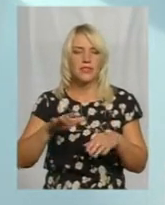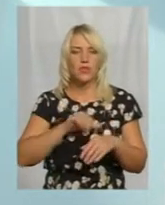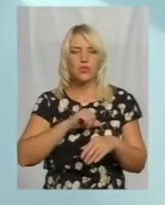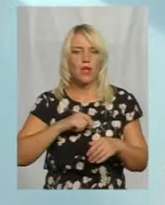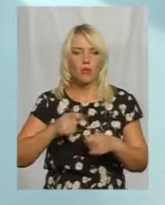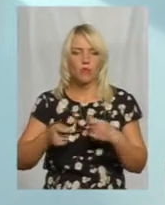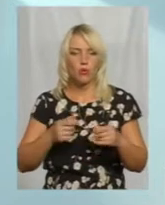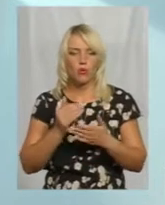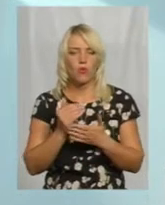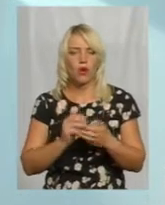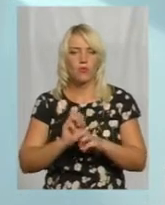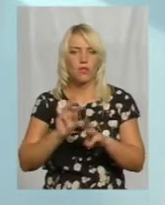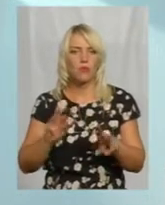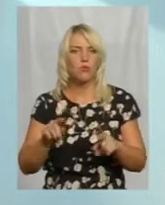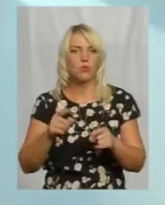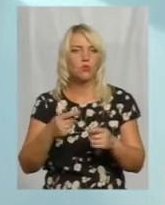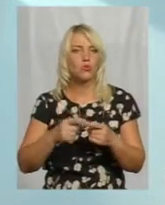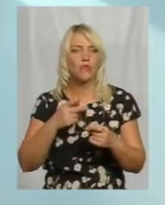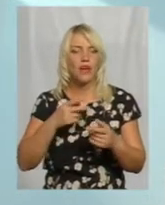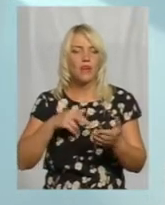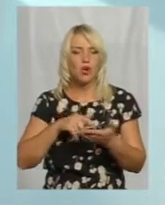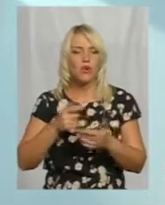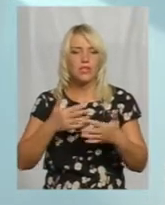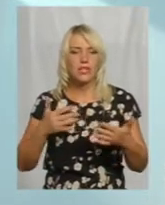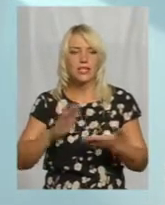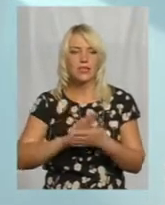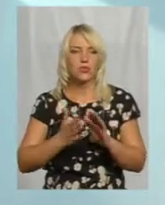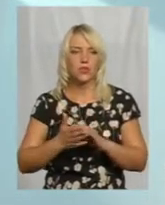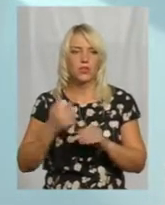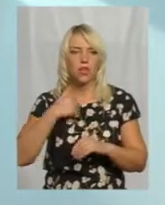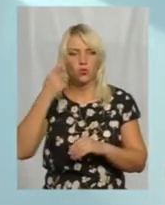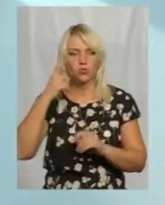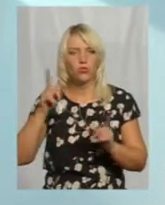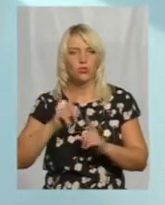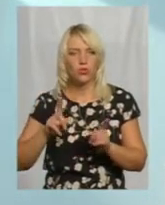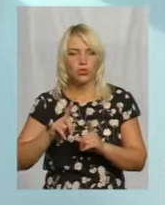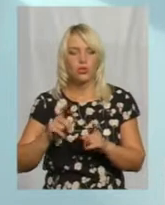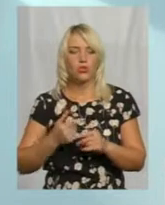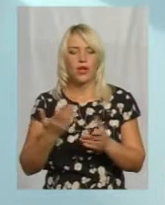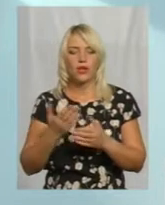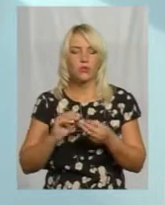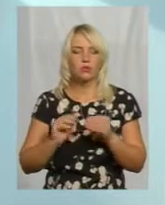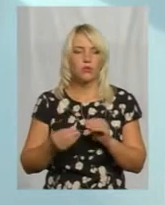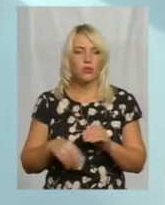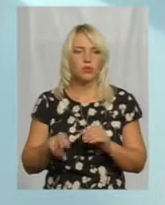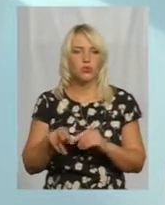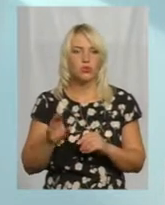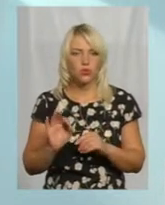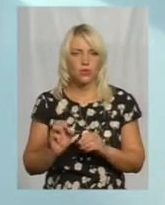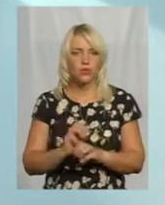забезпечення. Тому виходять із різних ситуацій і, я думаю, що якихось проблем щодо